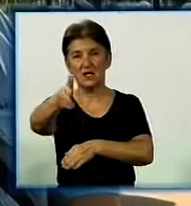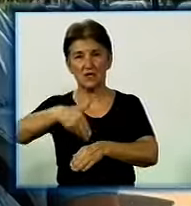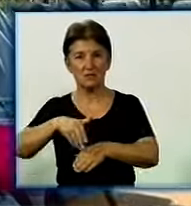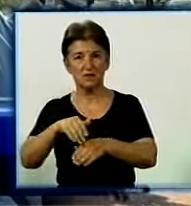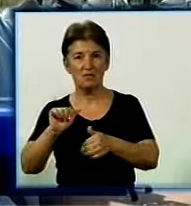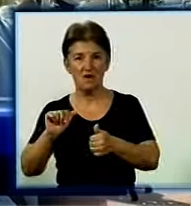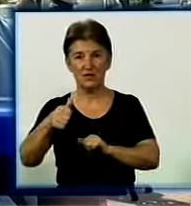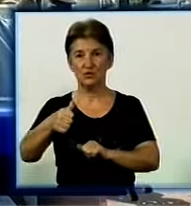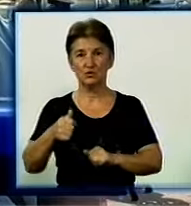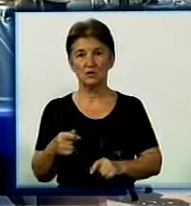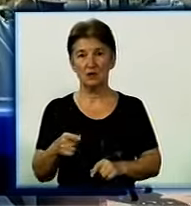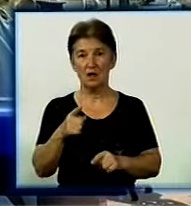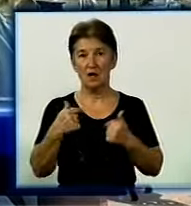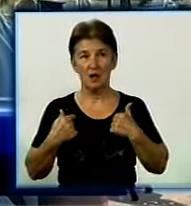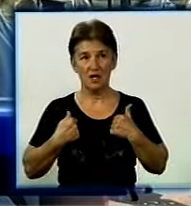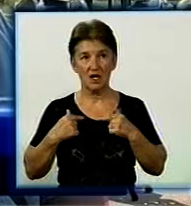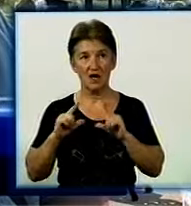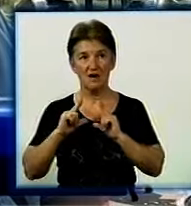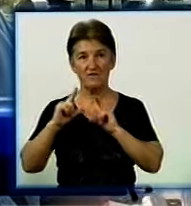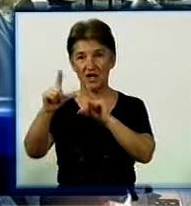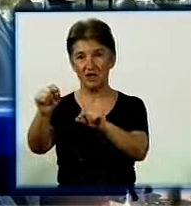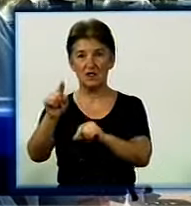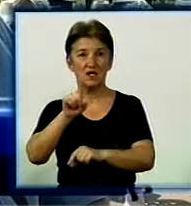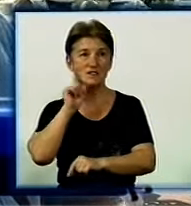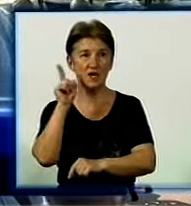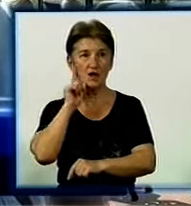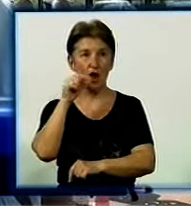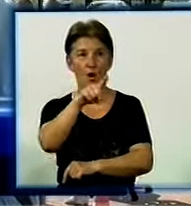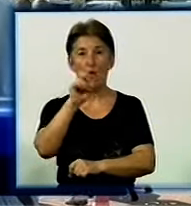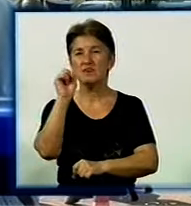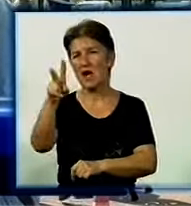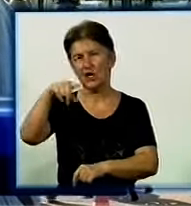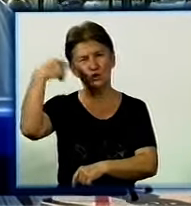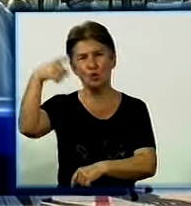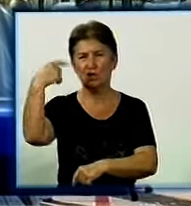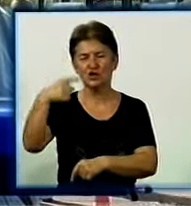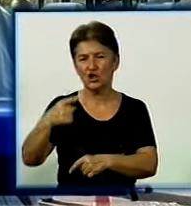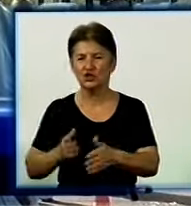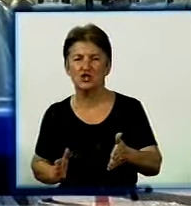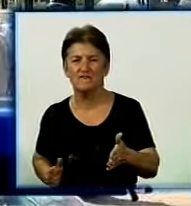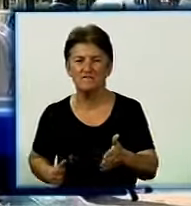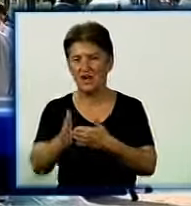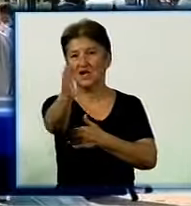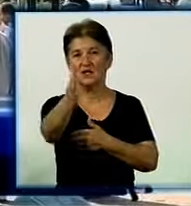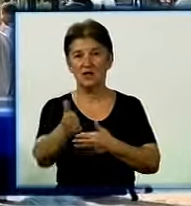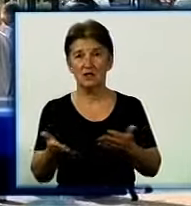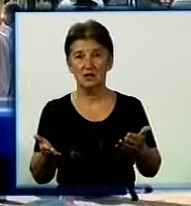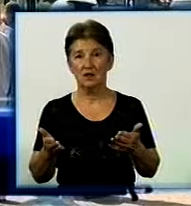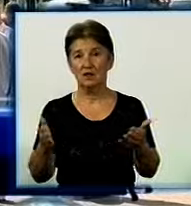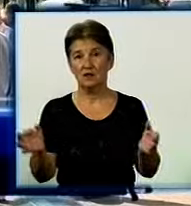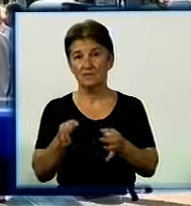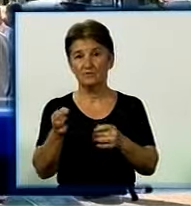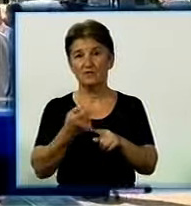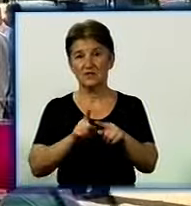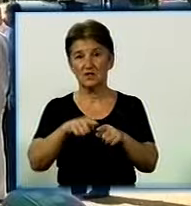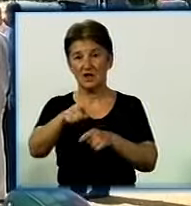Я виїхав на зелене світло-фора, а він, як самошедший, вилетів з перекрестка і все. Він ішов около сотні, тому